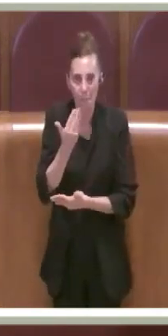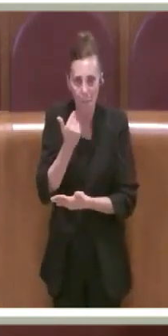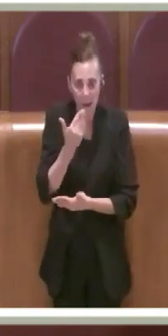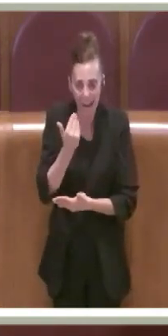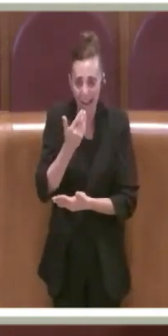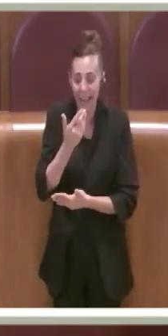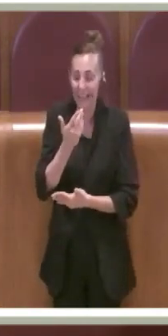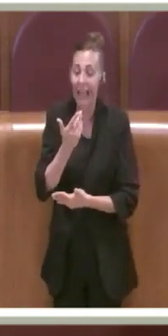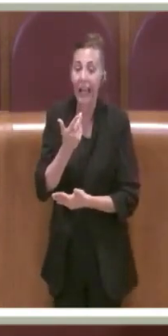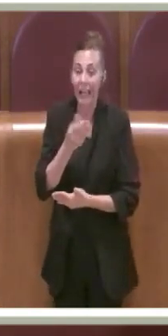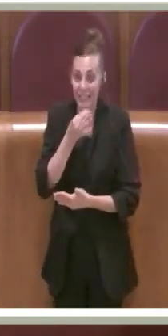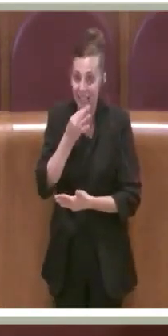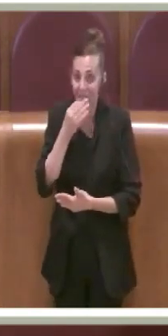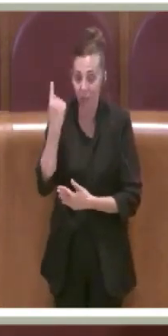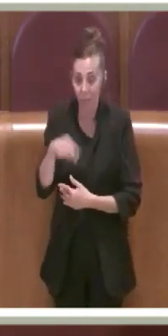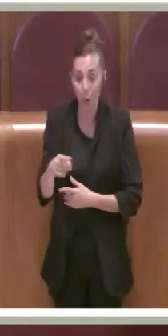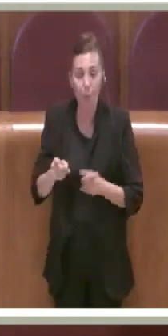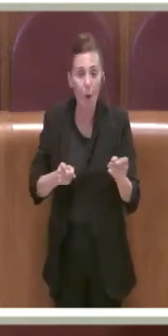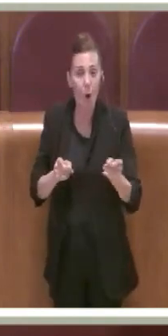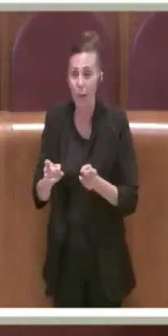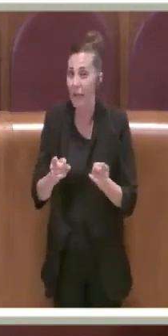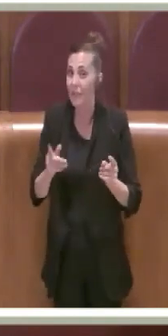possibile, come dire,